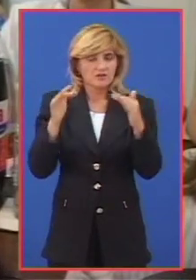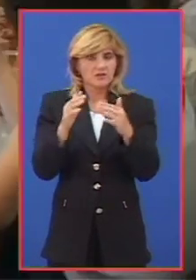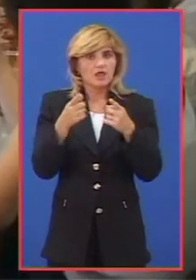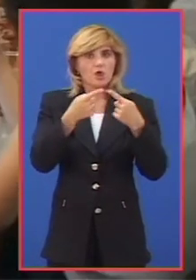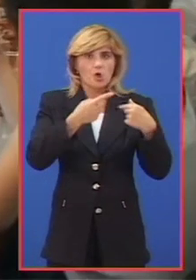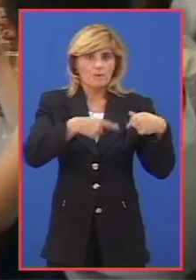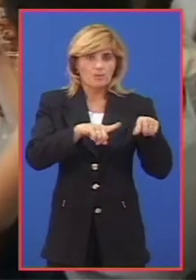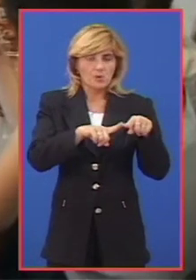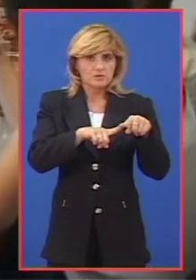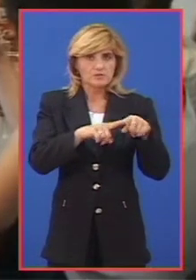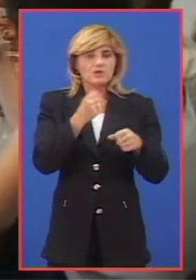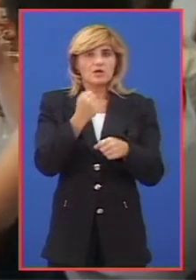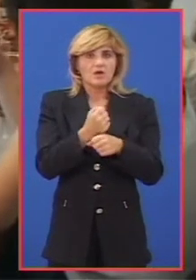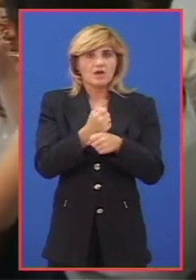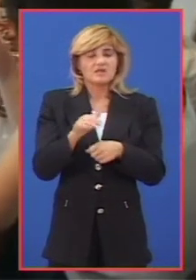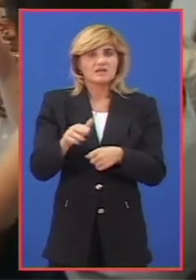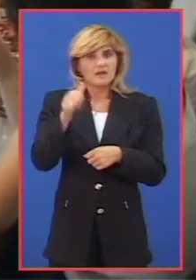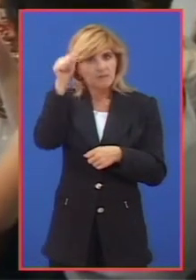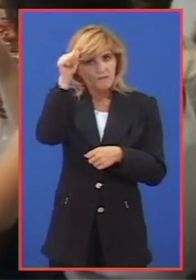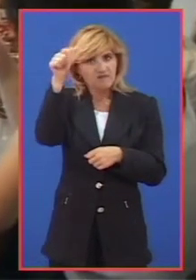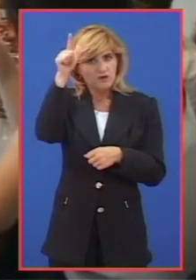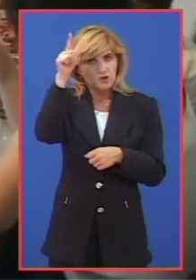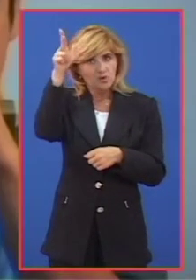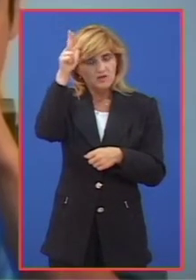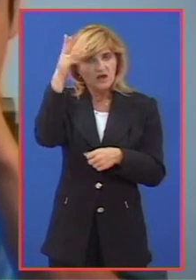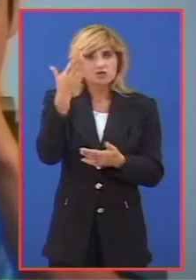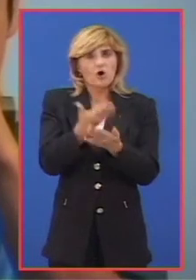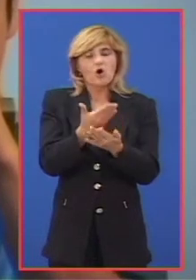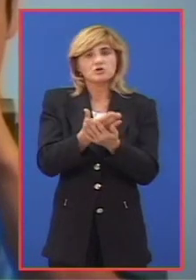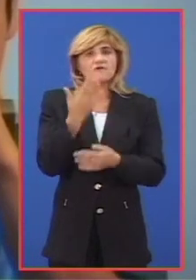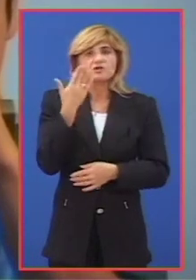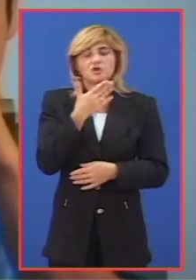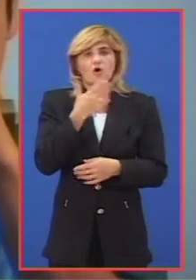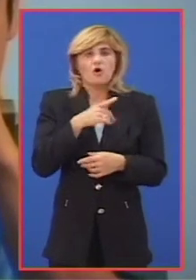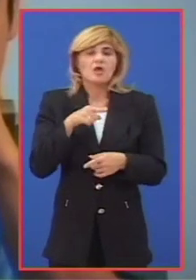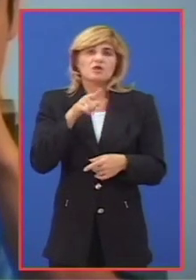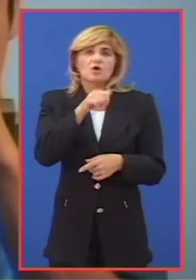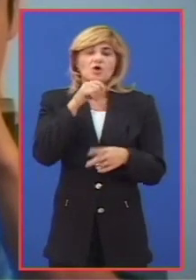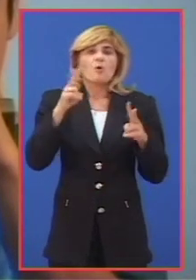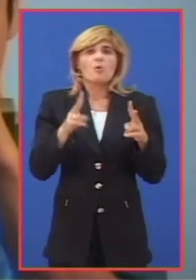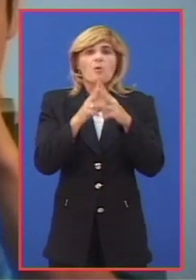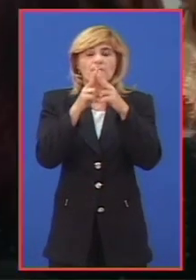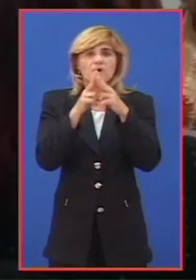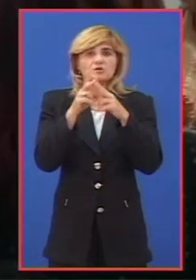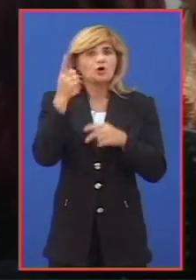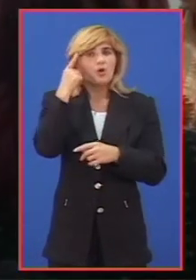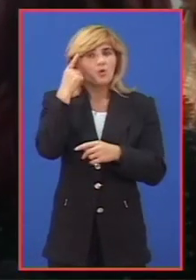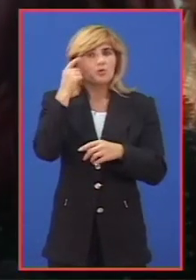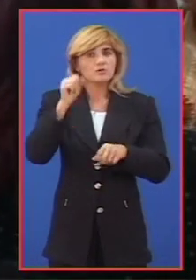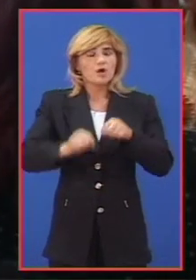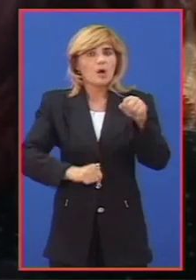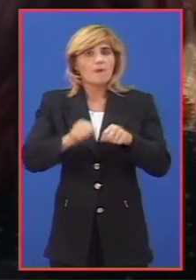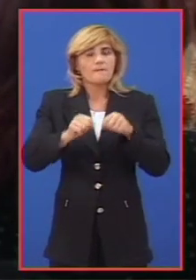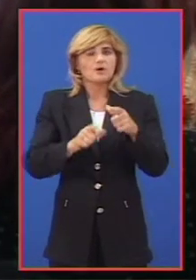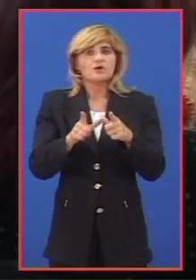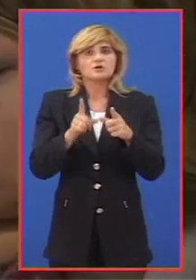Posebno će se raditi sa decom 1., 2. i 3. razreda osnovne škole. Cilj je upoznati ih sa kulturom punašanja